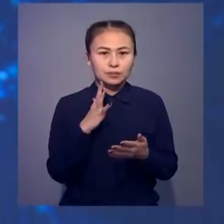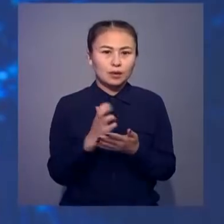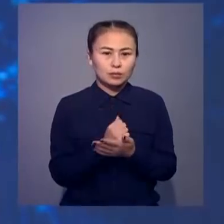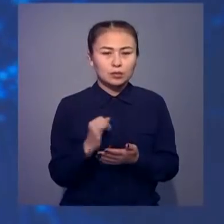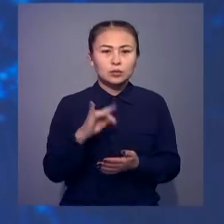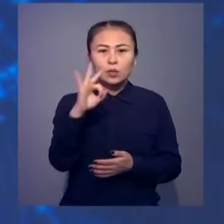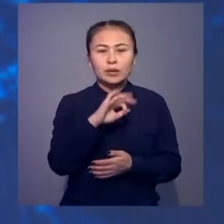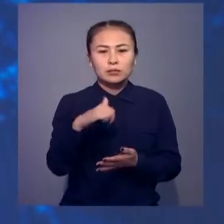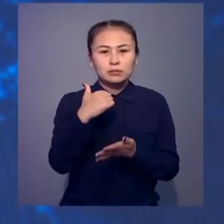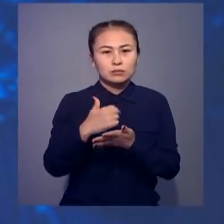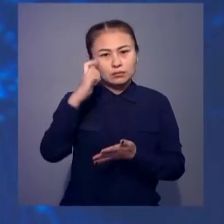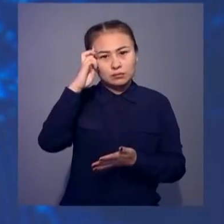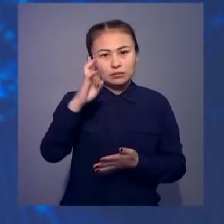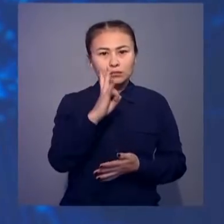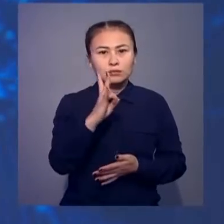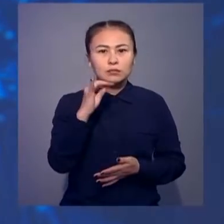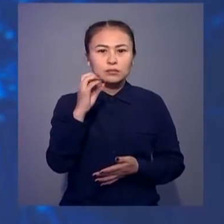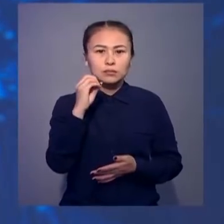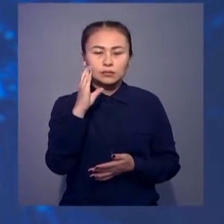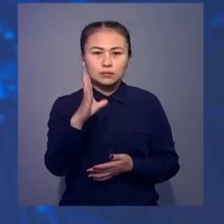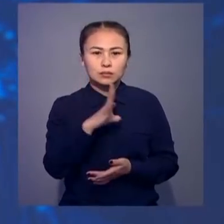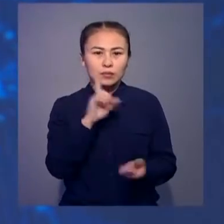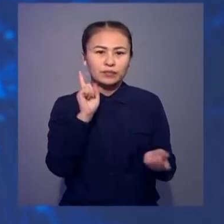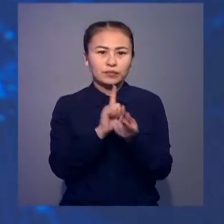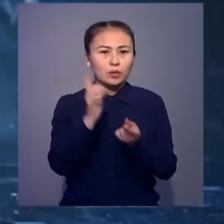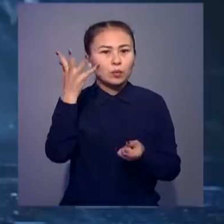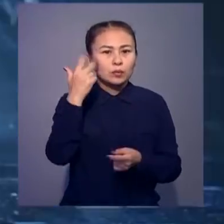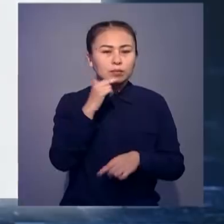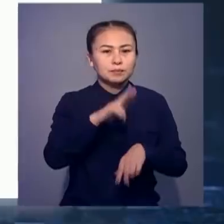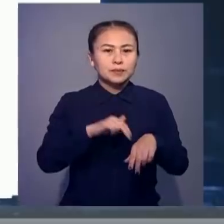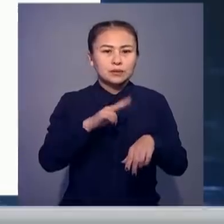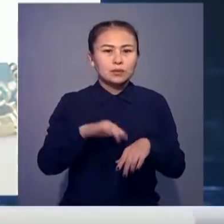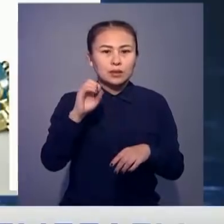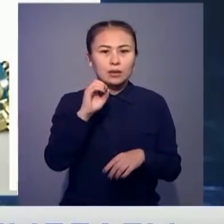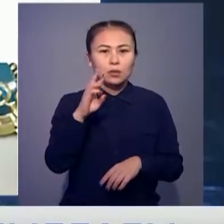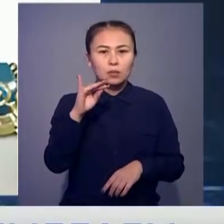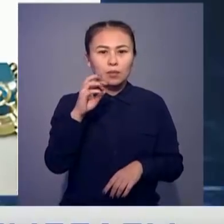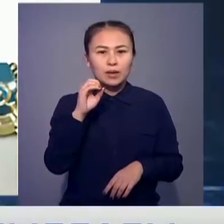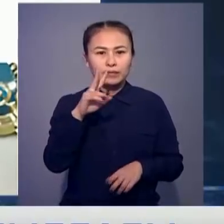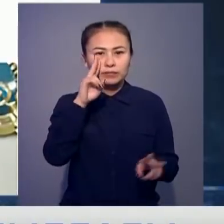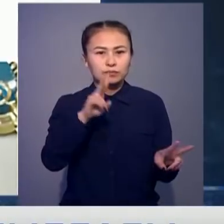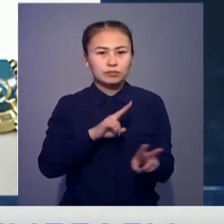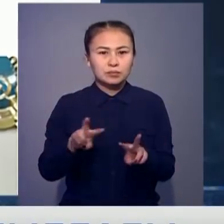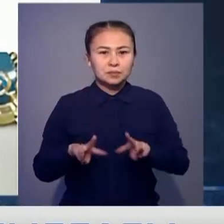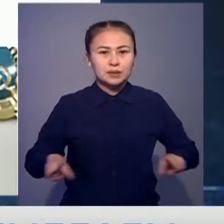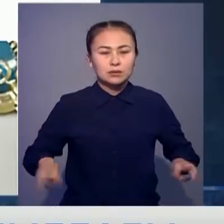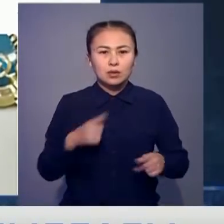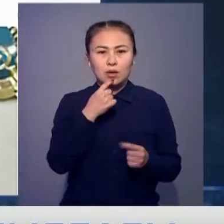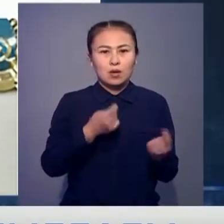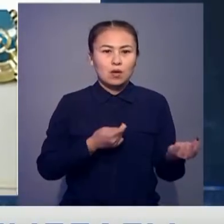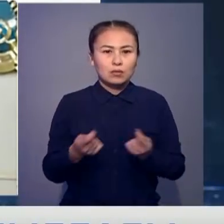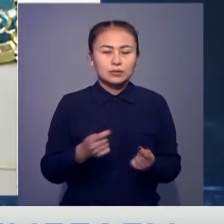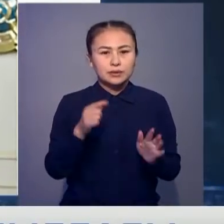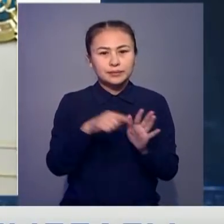Бұл тұралы елбасы Нұрсултан Азарбаевтың қабылдауында болған үшкістер министері Ерлан Тұрғын байф айтты. Министер қауіпсіздік